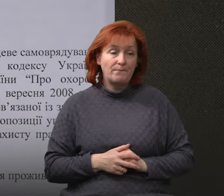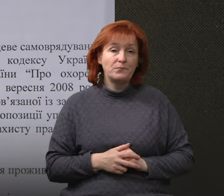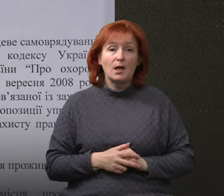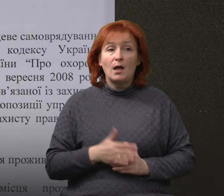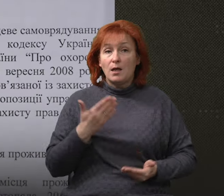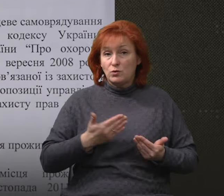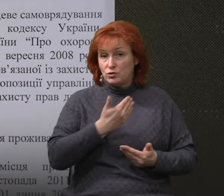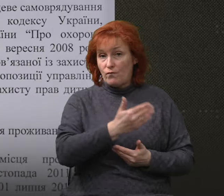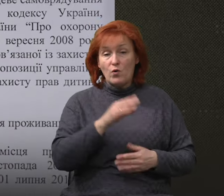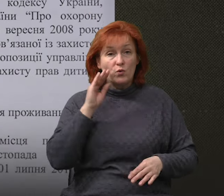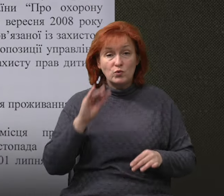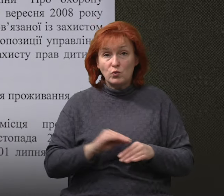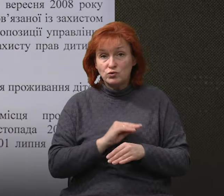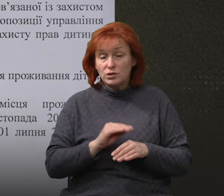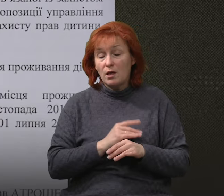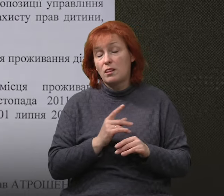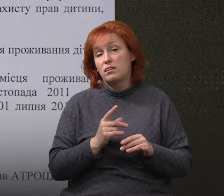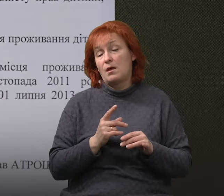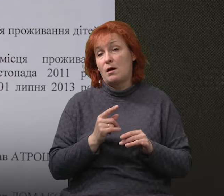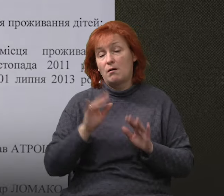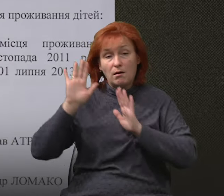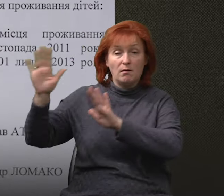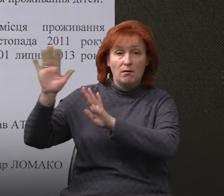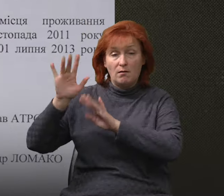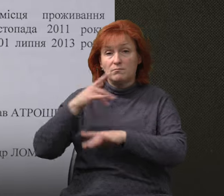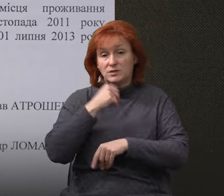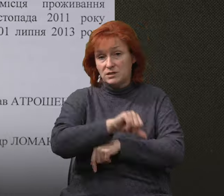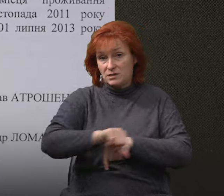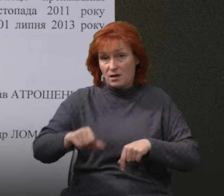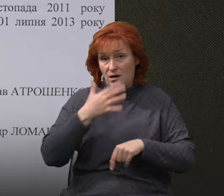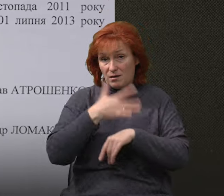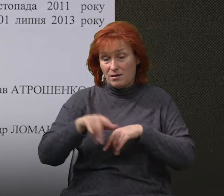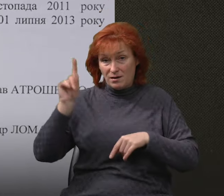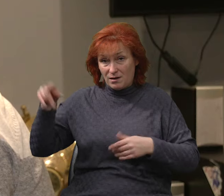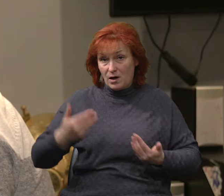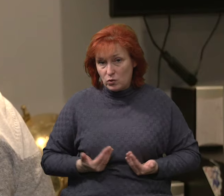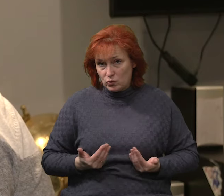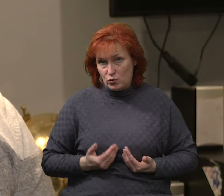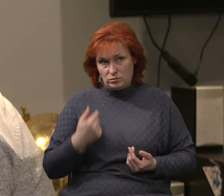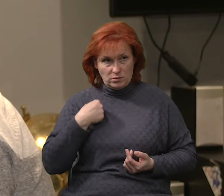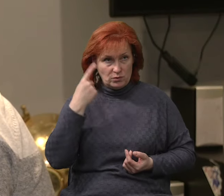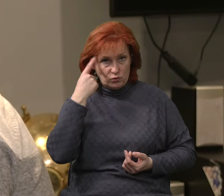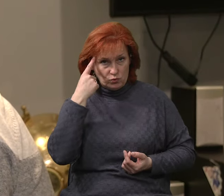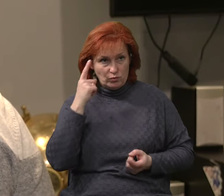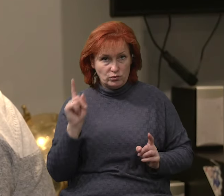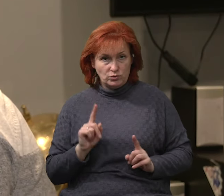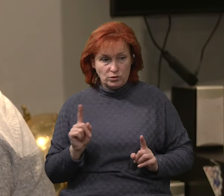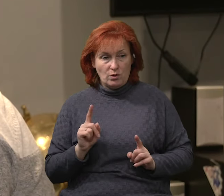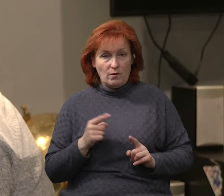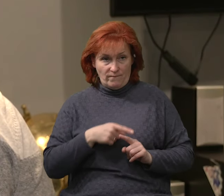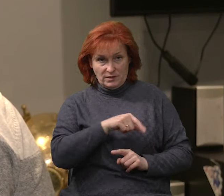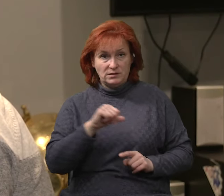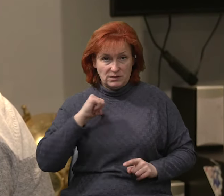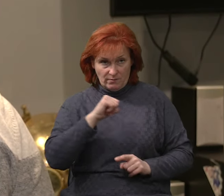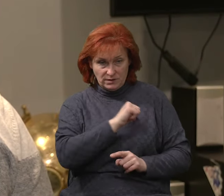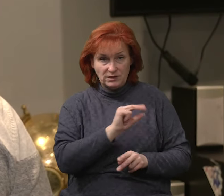що дружина його вже значний проміжок часу проживає за кордоном, я думаю, що свідчить на користь того, що все ж